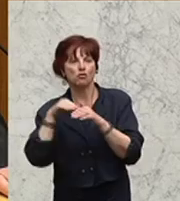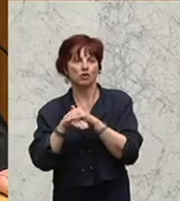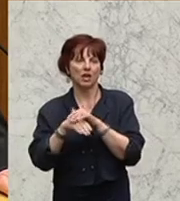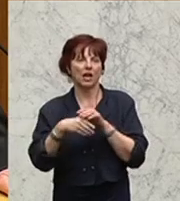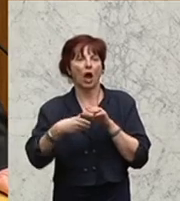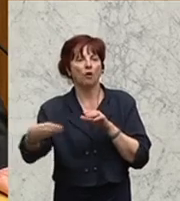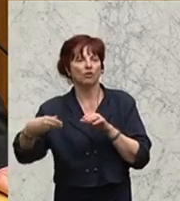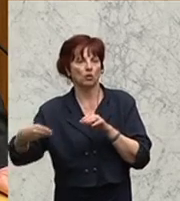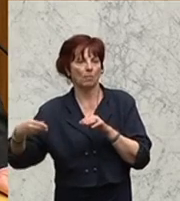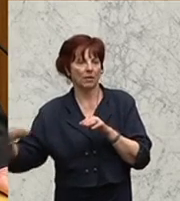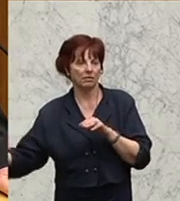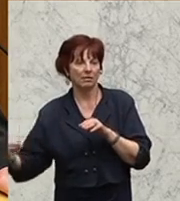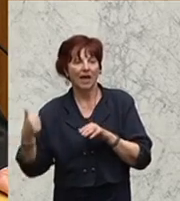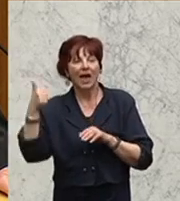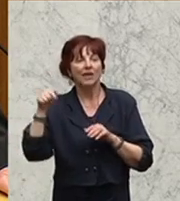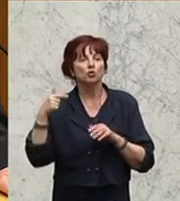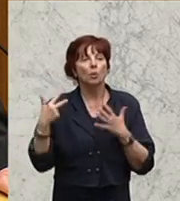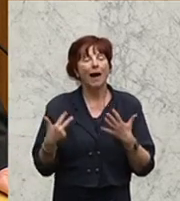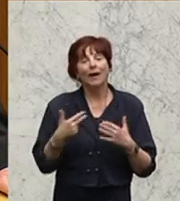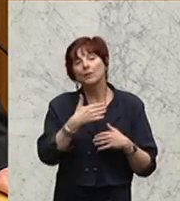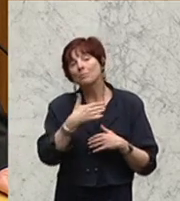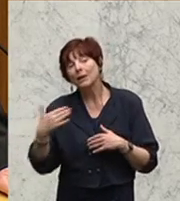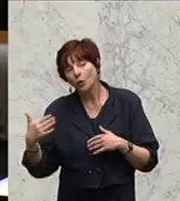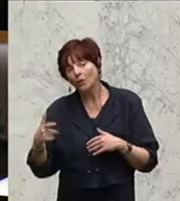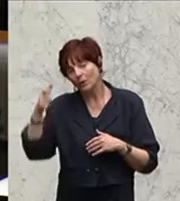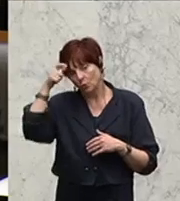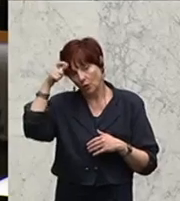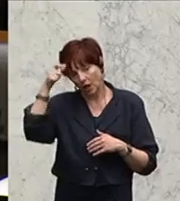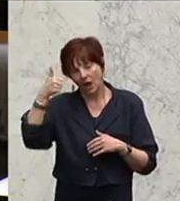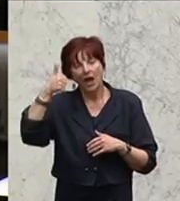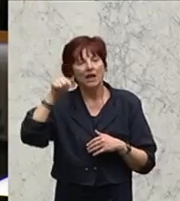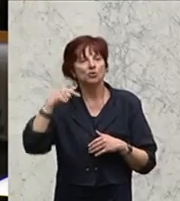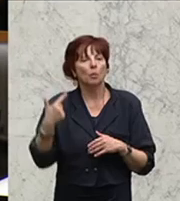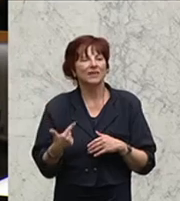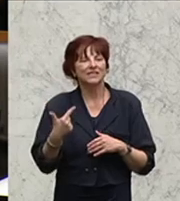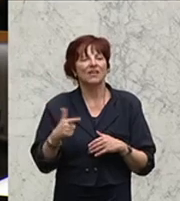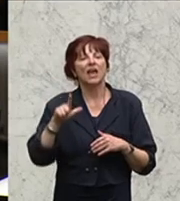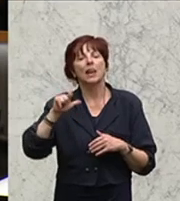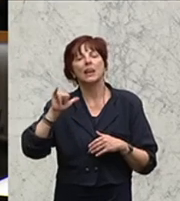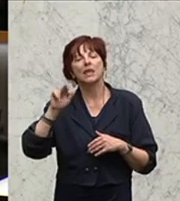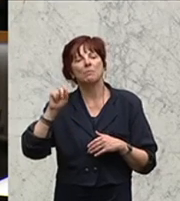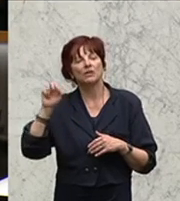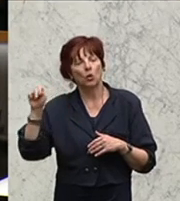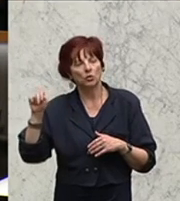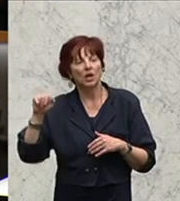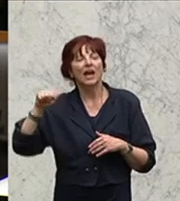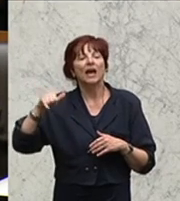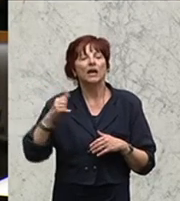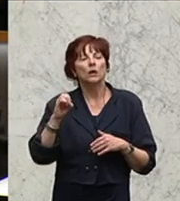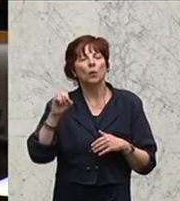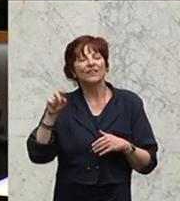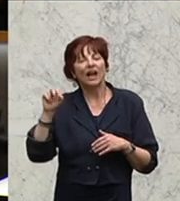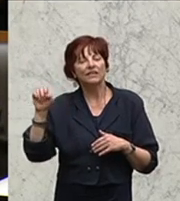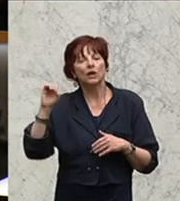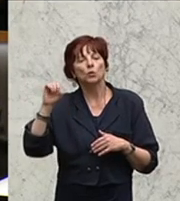1,8 Millionen in der Türkei, 1,2 Millionen im Libanon, in Jordanien 0,6